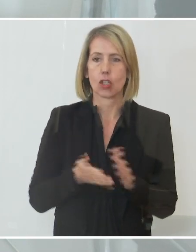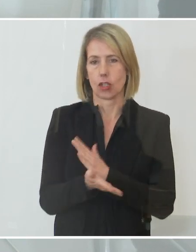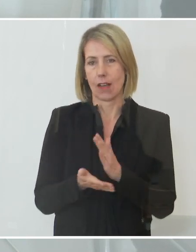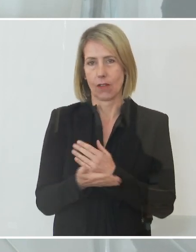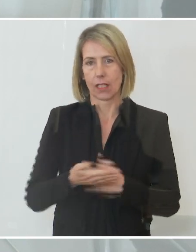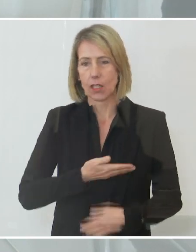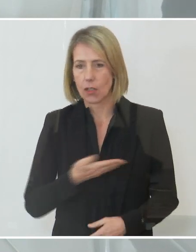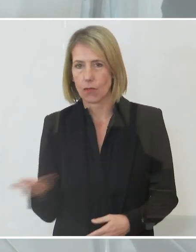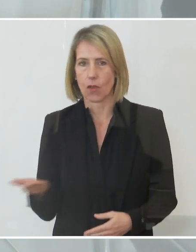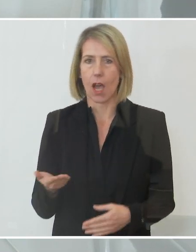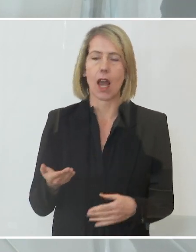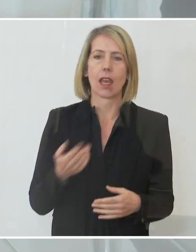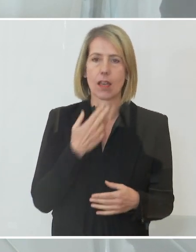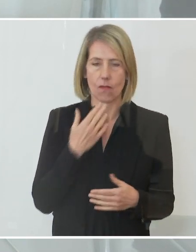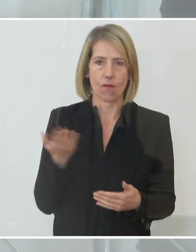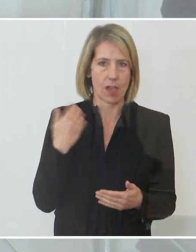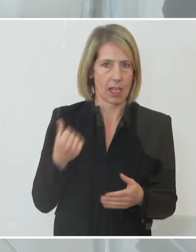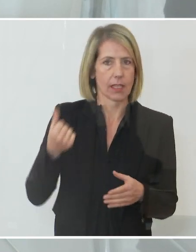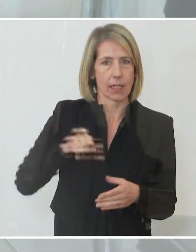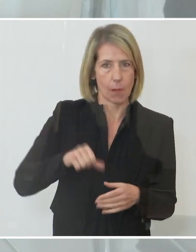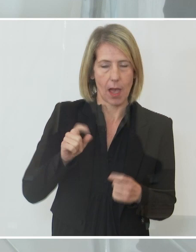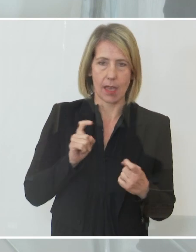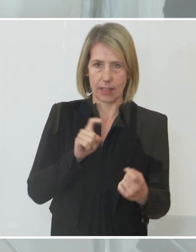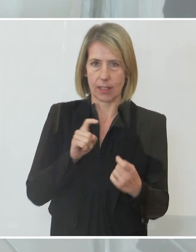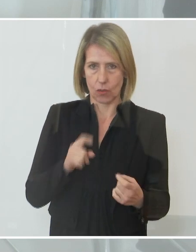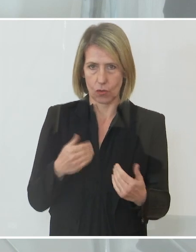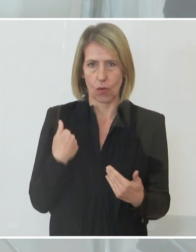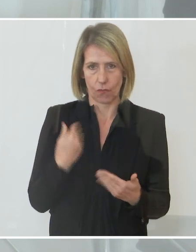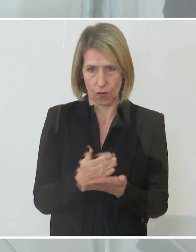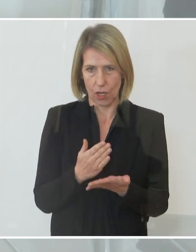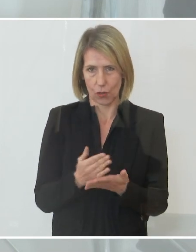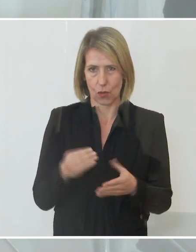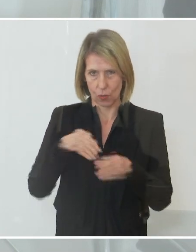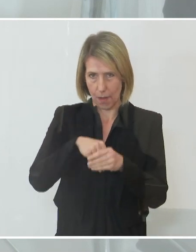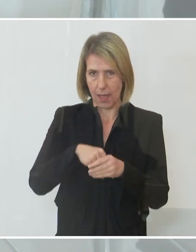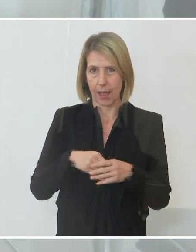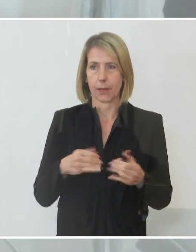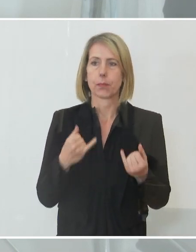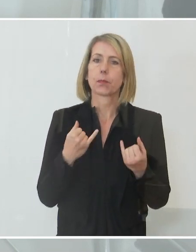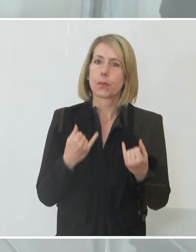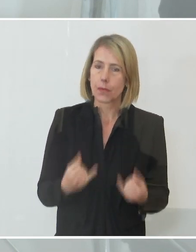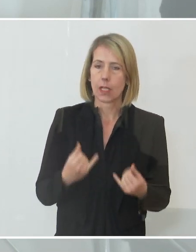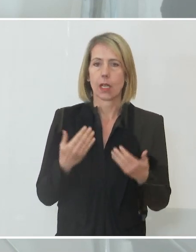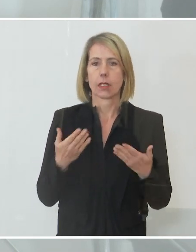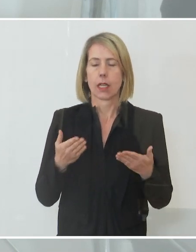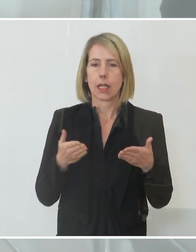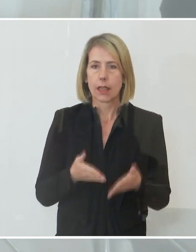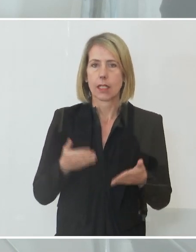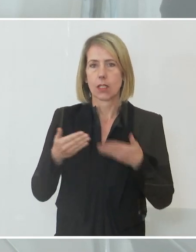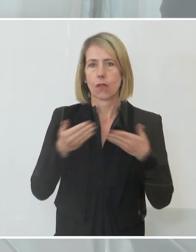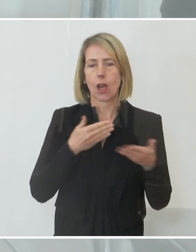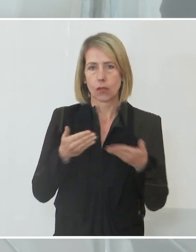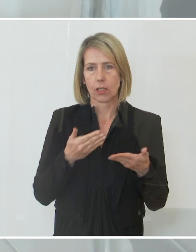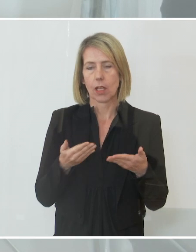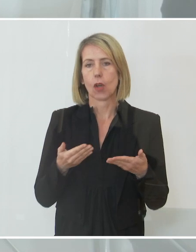Landeshauptfrau und Landeshauptmänner an diesem Diskurs beteiligt haben und auch hier sich intensiv ausgetauscht haben,